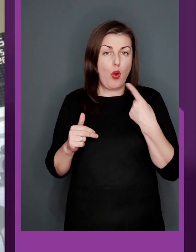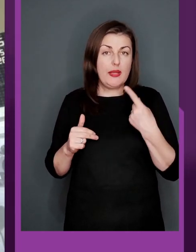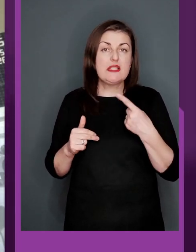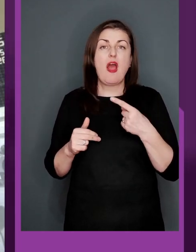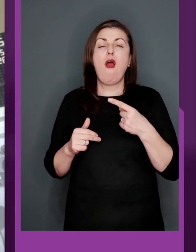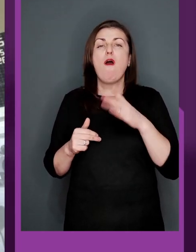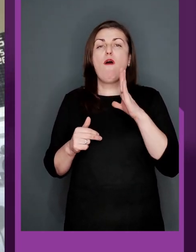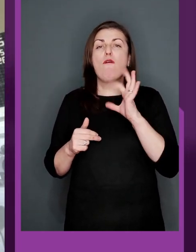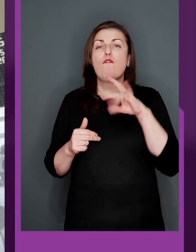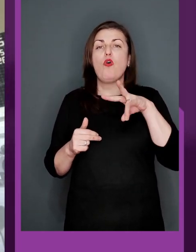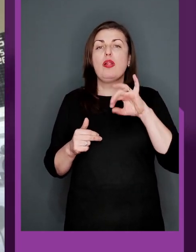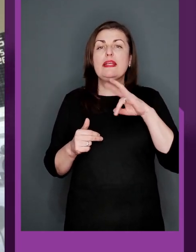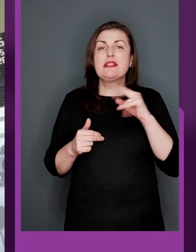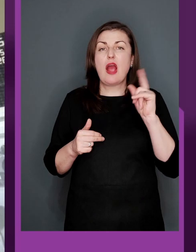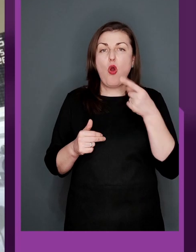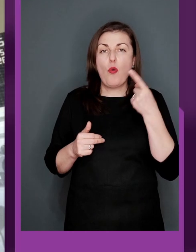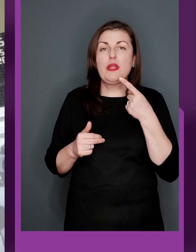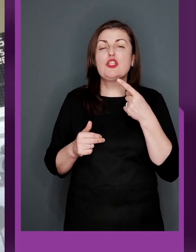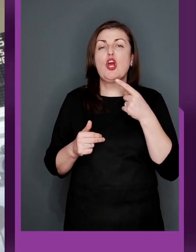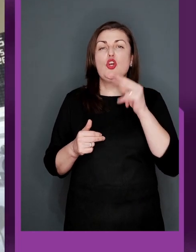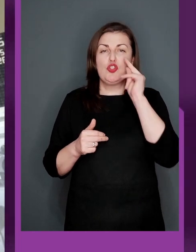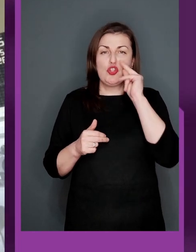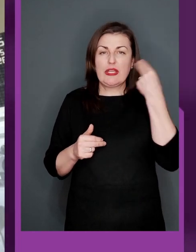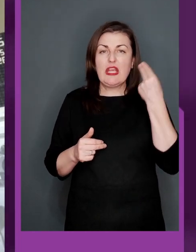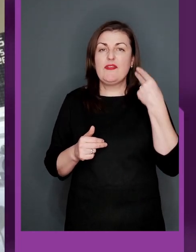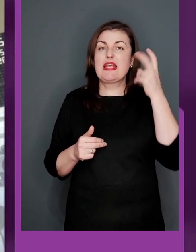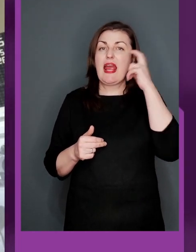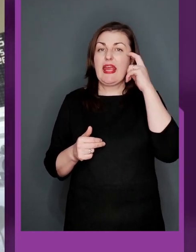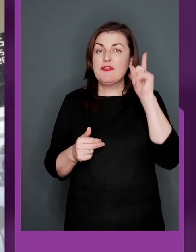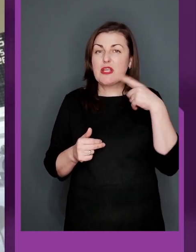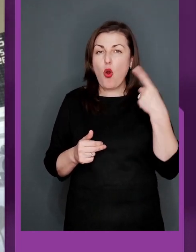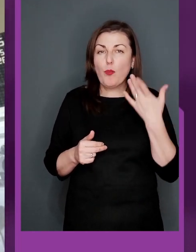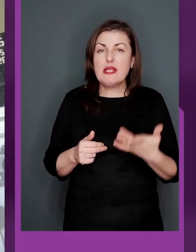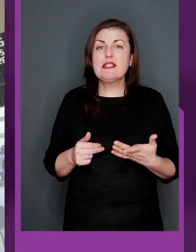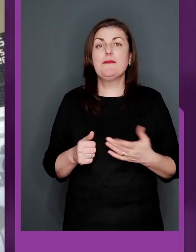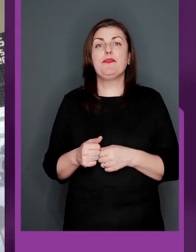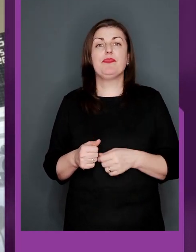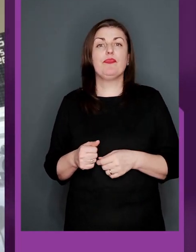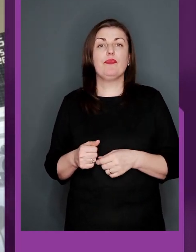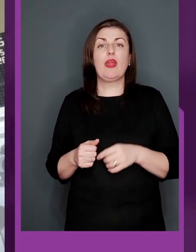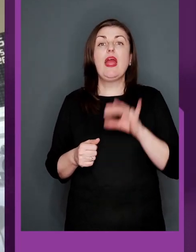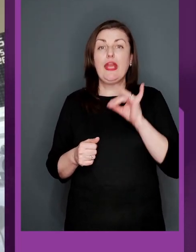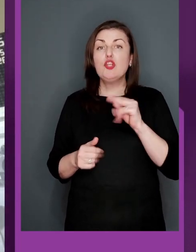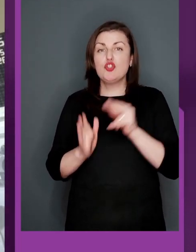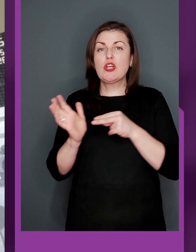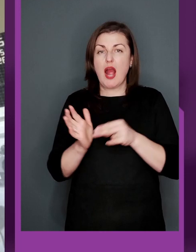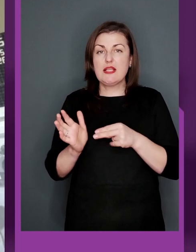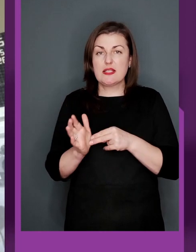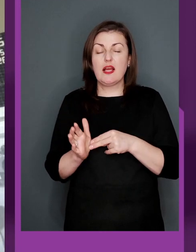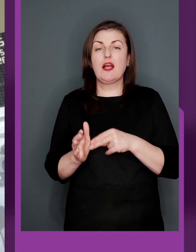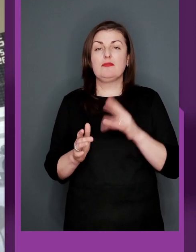область, Волинська область, Чернігівська, Київська і